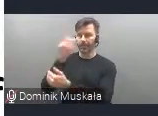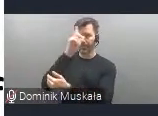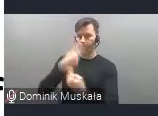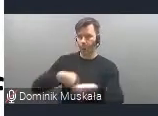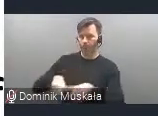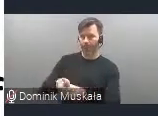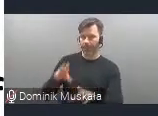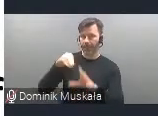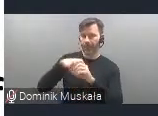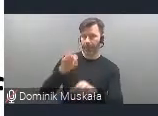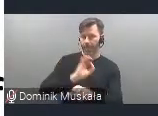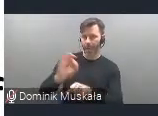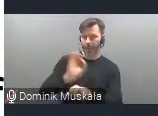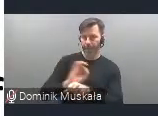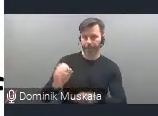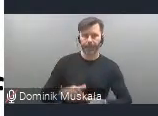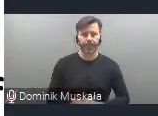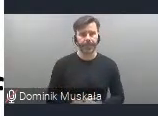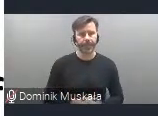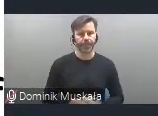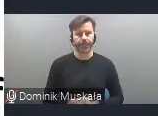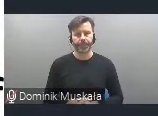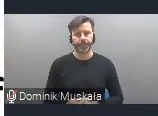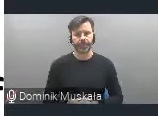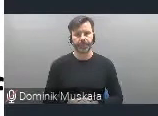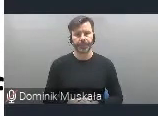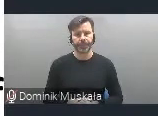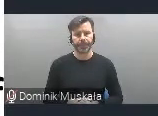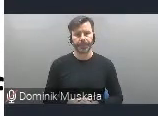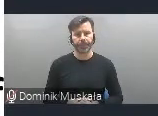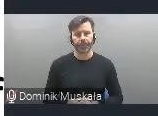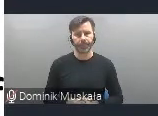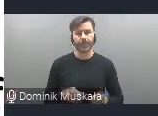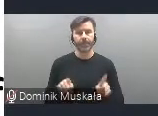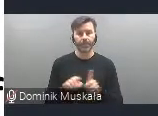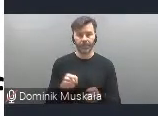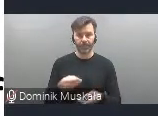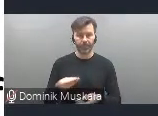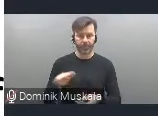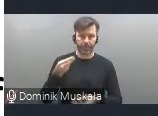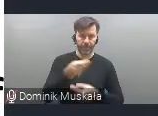projektów. Także jest instrument finansowy na rzecz rozwoju